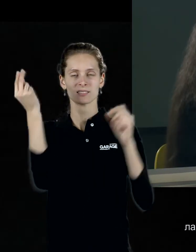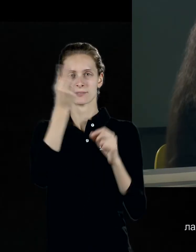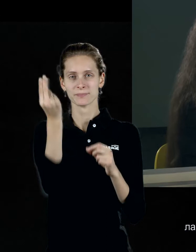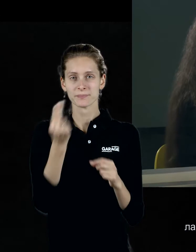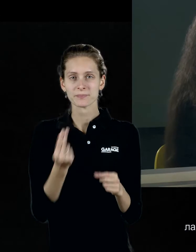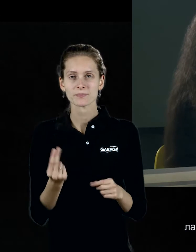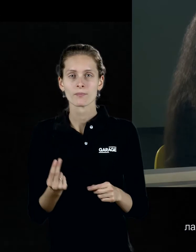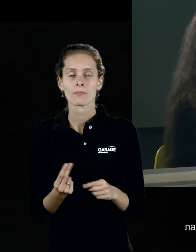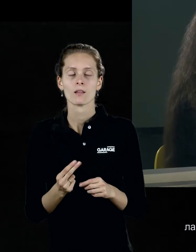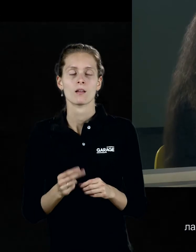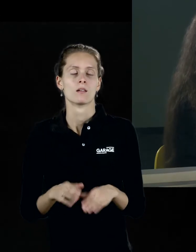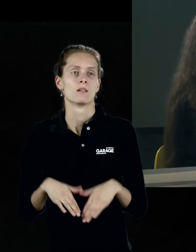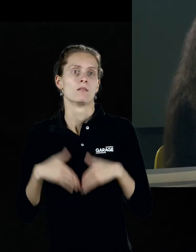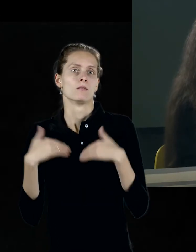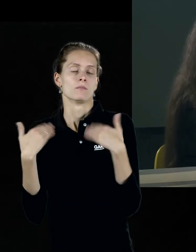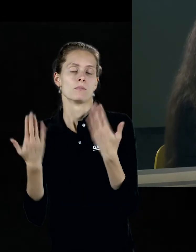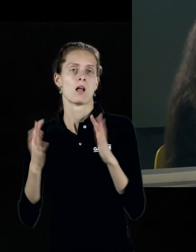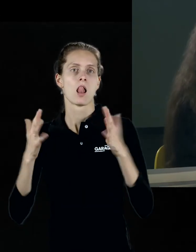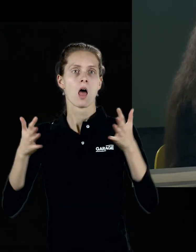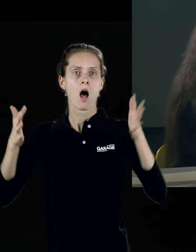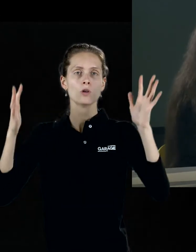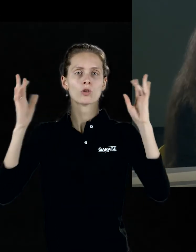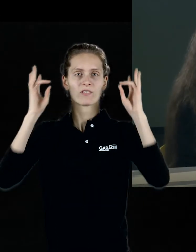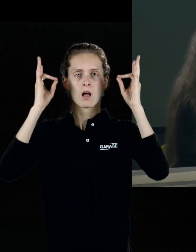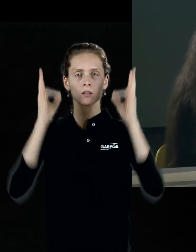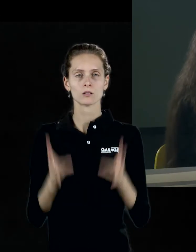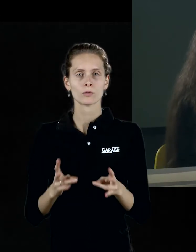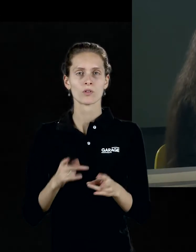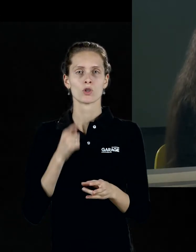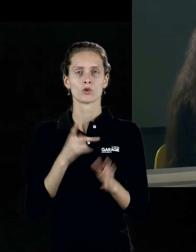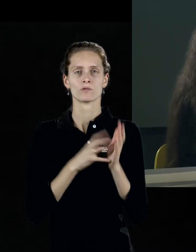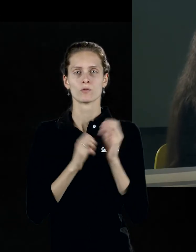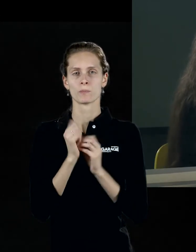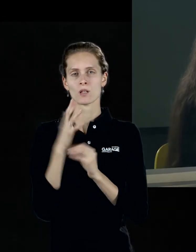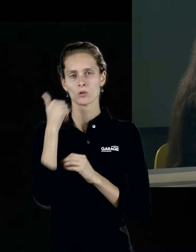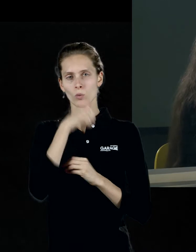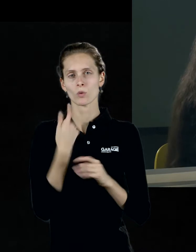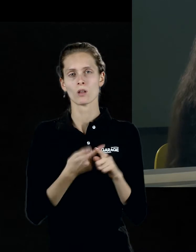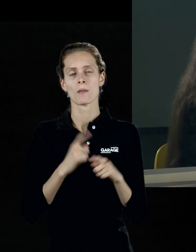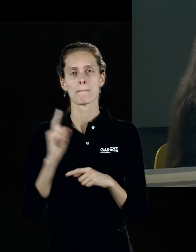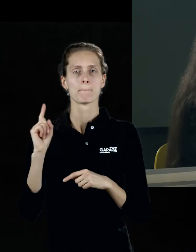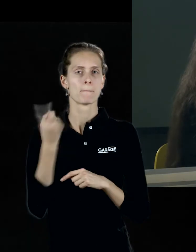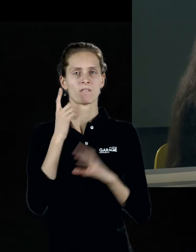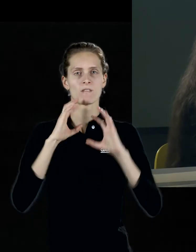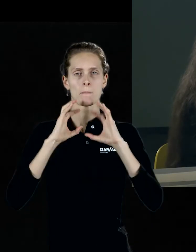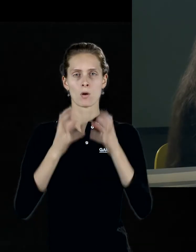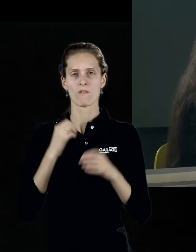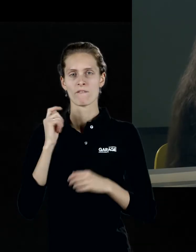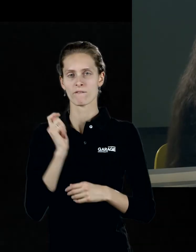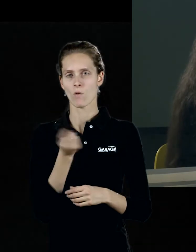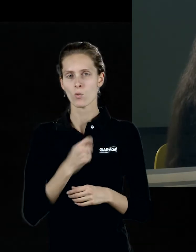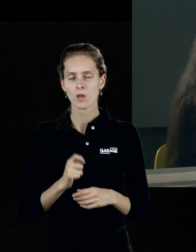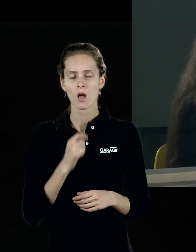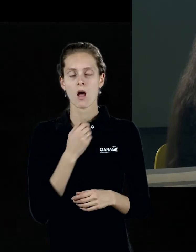внезапно становится ландшафтом катастрофы. 1915 год – это, как вы понимаете, Первая мировая война, на которой погибают двое друзей Клея,